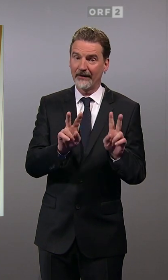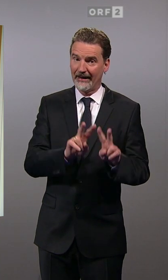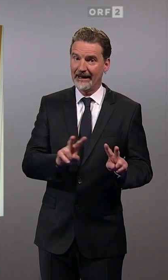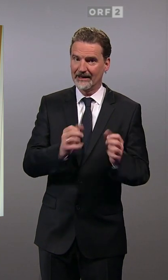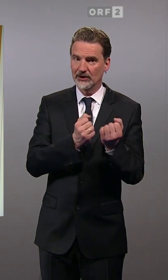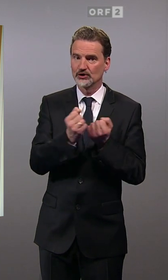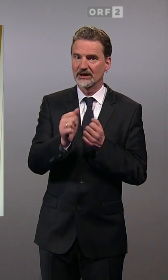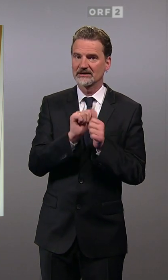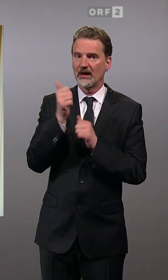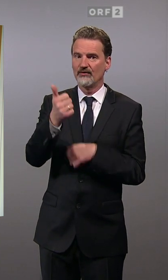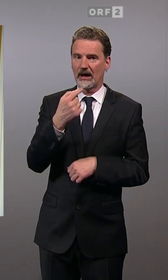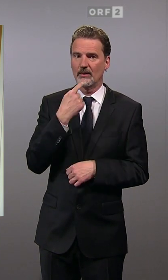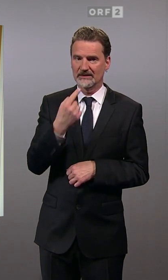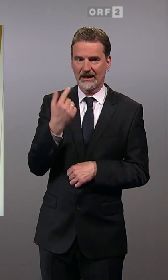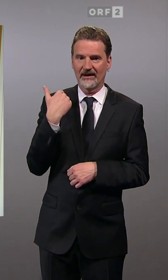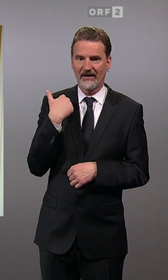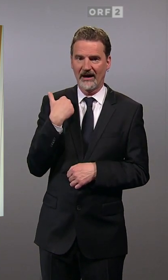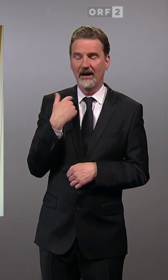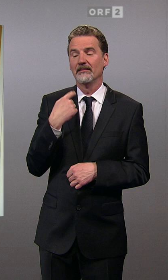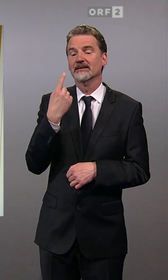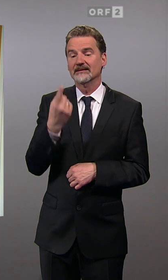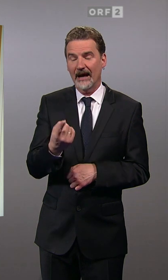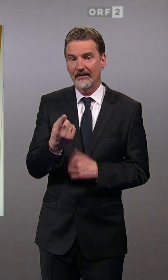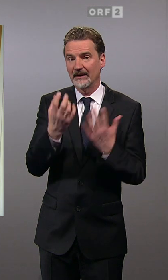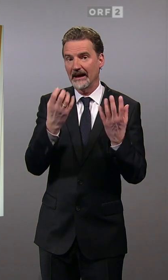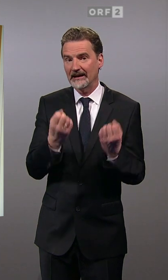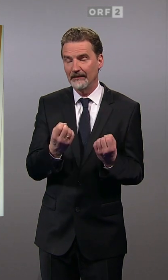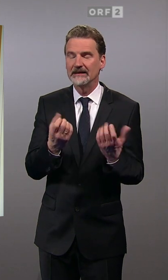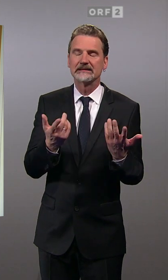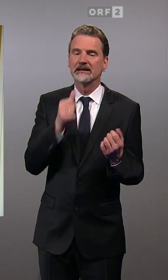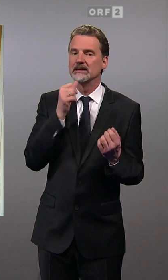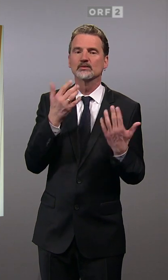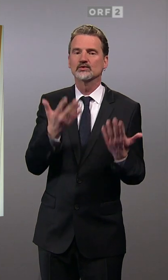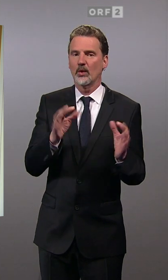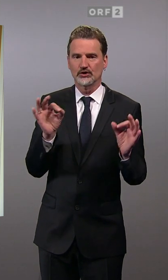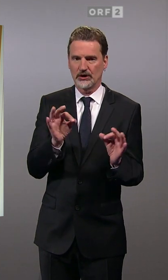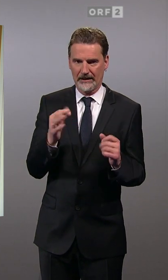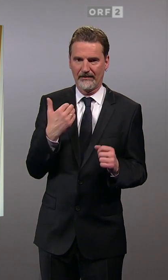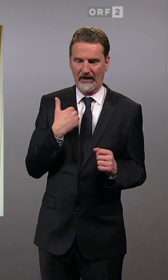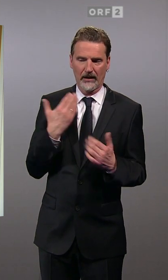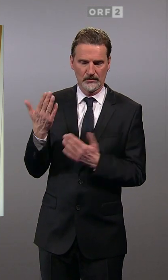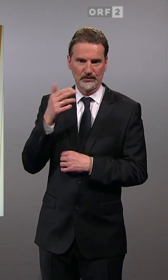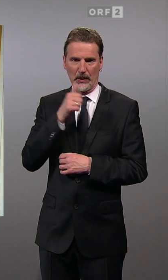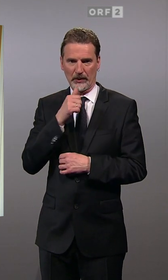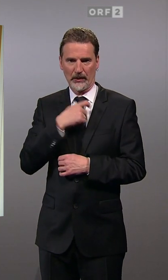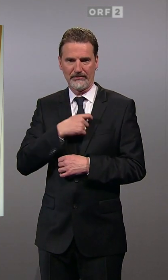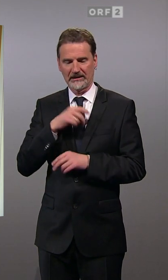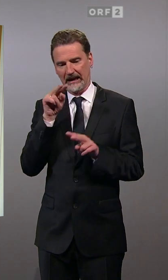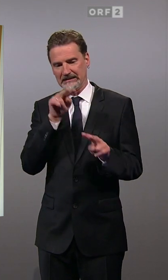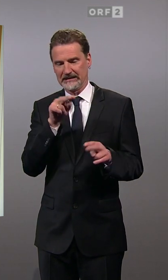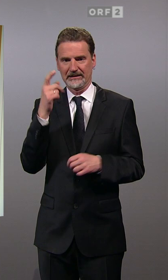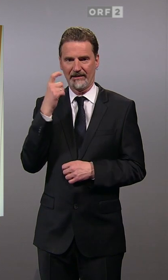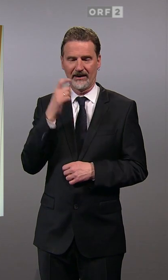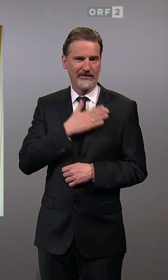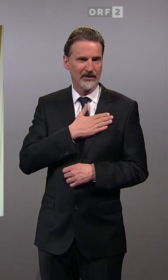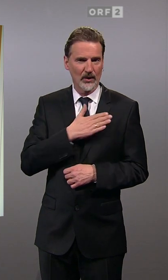prognostiziert worden. Jetzt war es dann nicht ganz so schlimm aus Sicht der Grünen. Man hat aber trotzdem das schlechteste